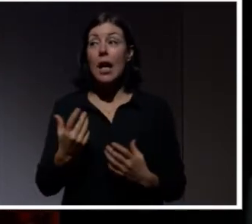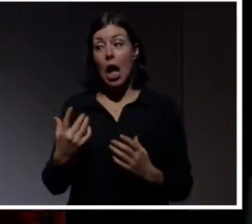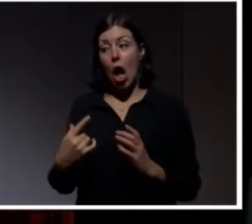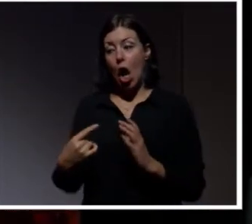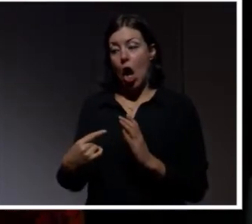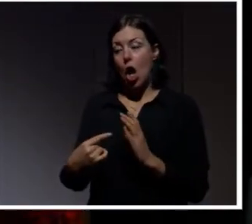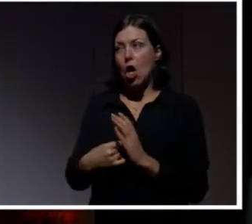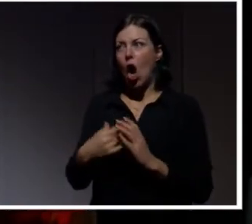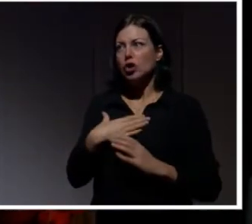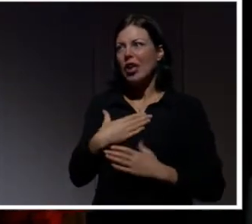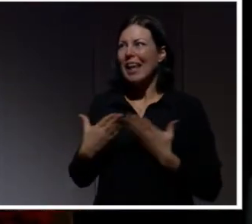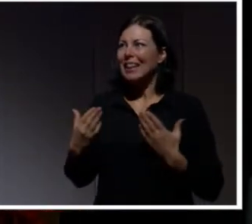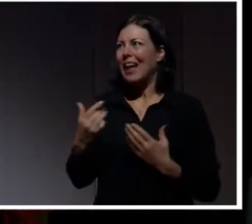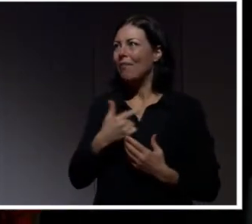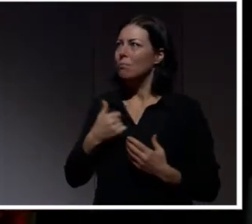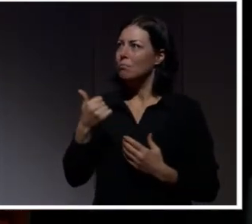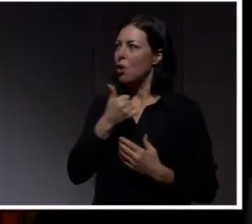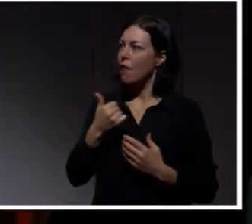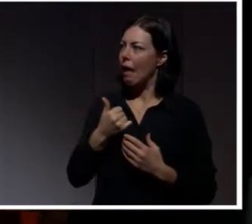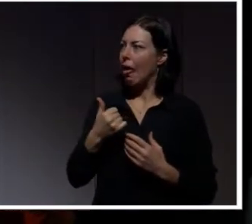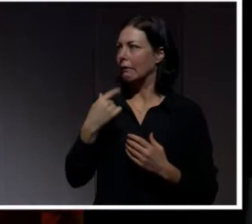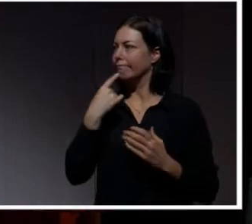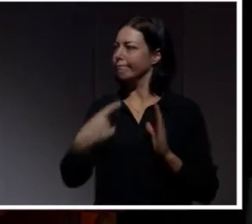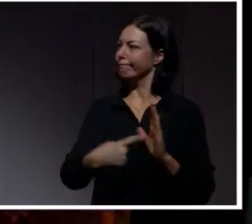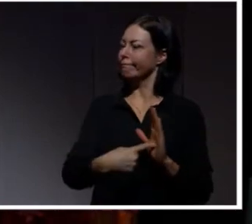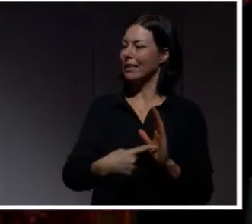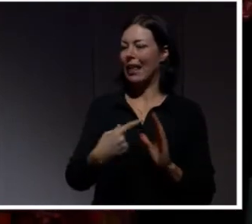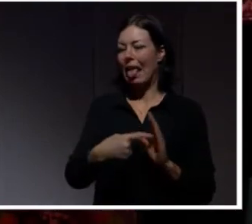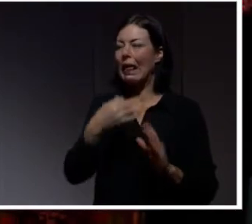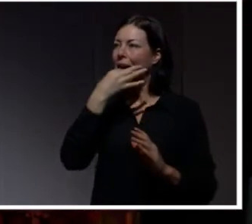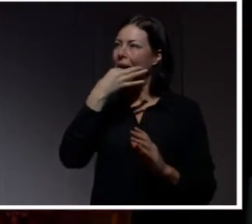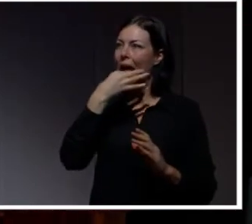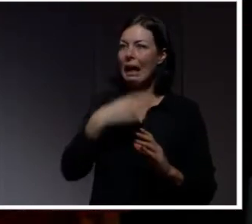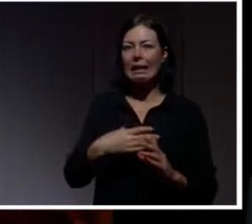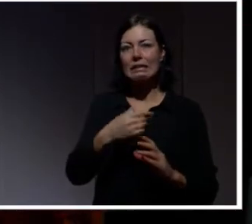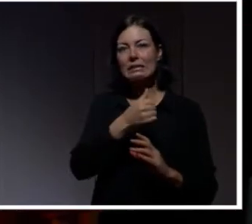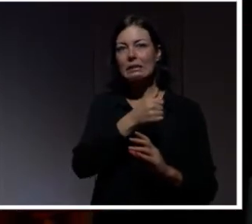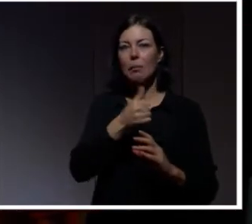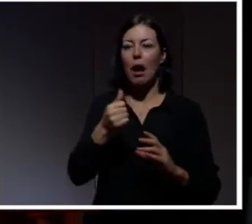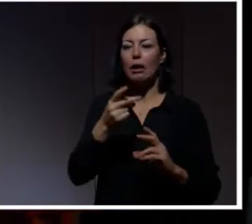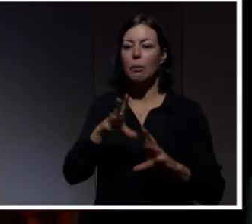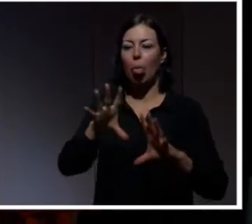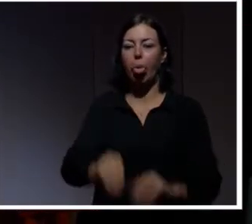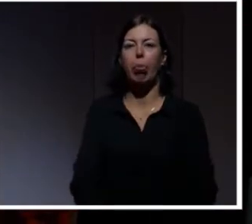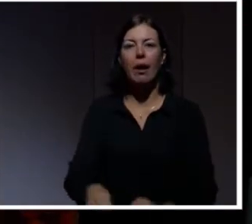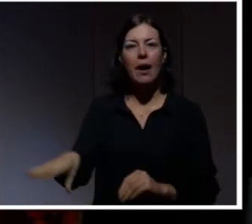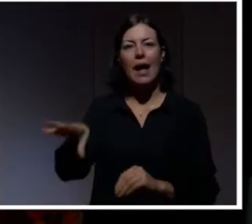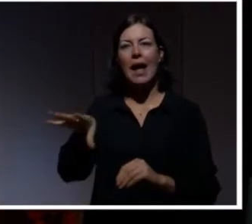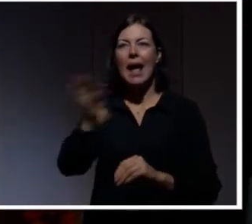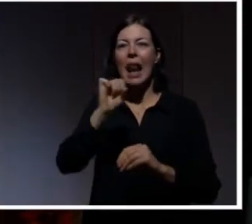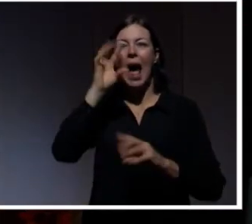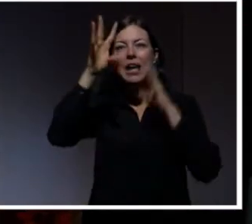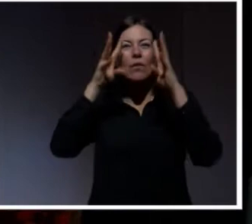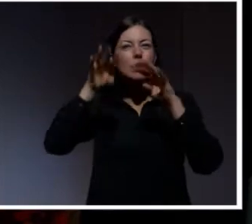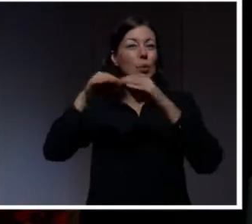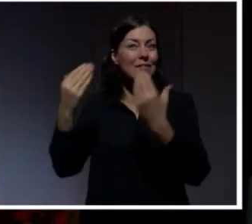trubbigt och fyrkantigt instrument som faktiskt riskerar att lägga en våt filt över hela innovationsvärlden om vi gör det. Så det är inte den änden man ska